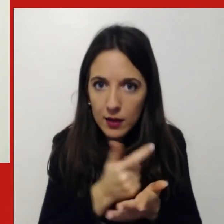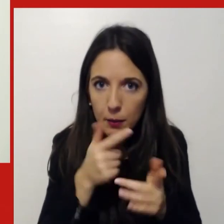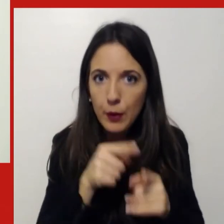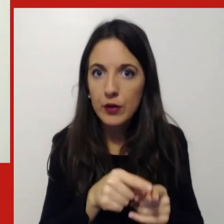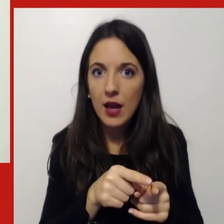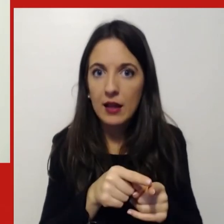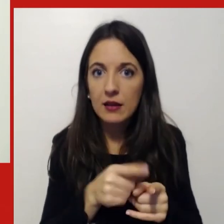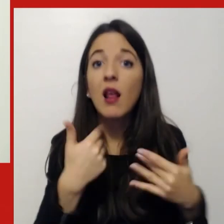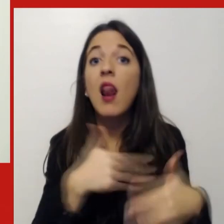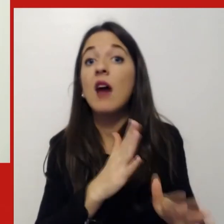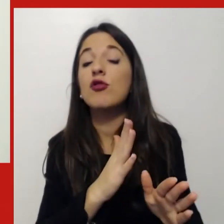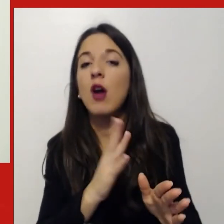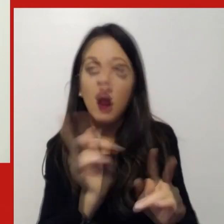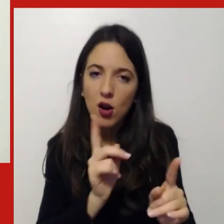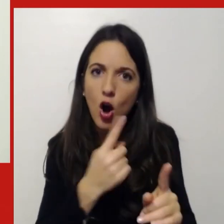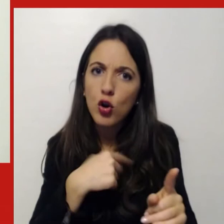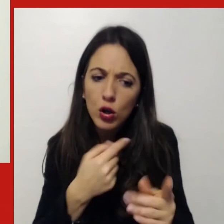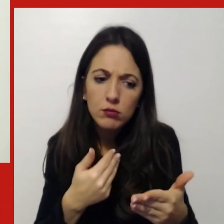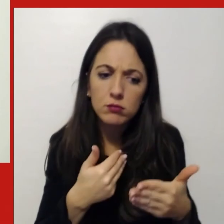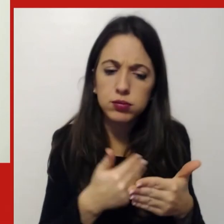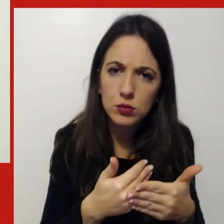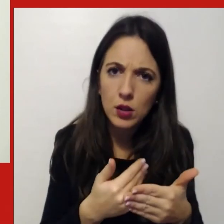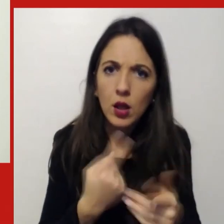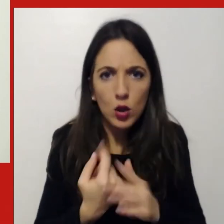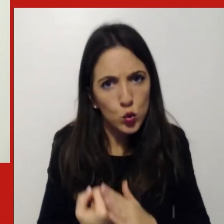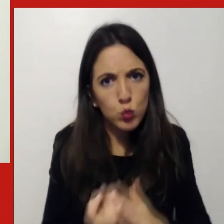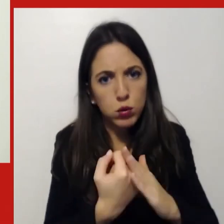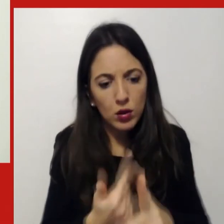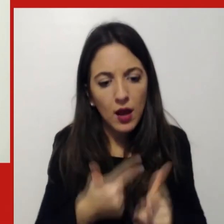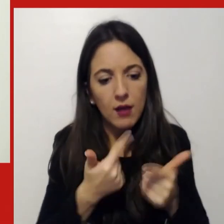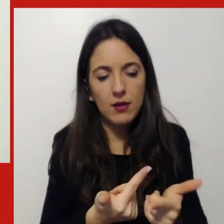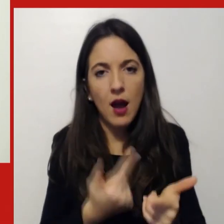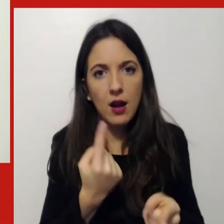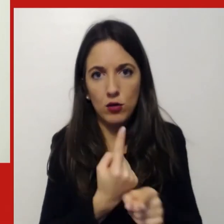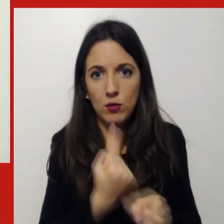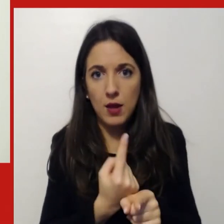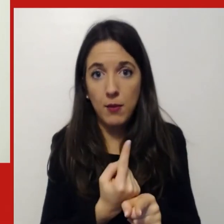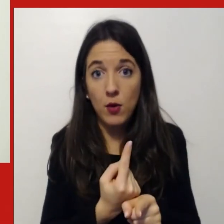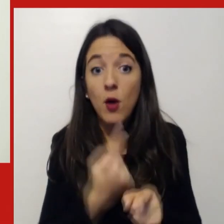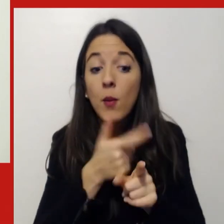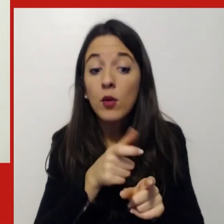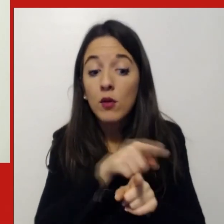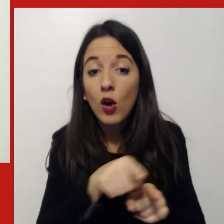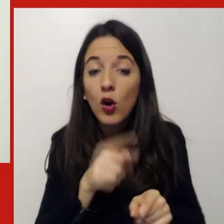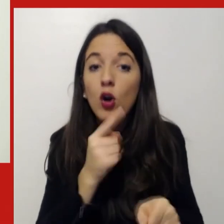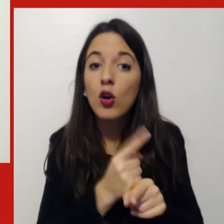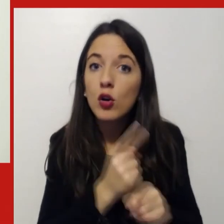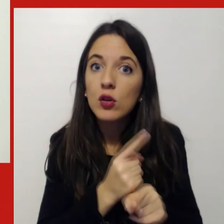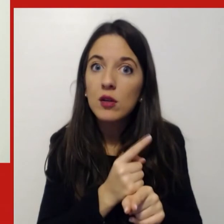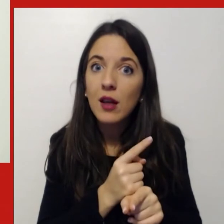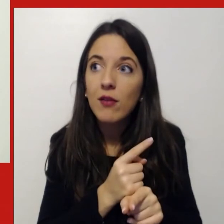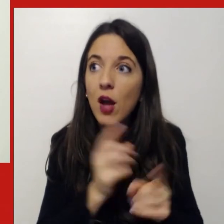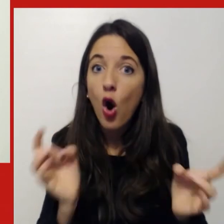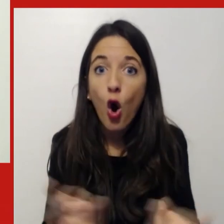assolutamente stare vicino alla piccola impresa alla pubblica amministrazione perché possa cogliere questo tipo di